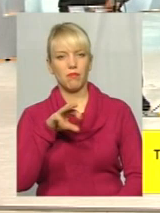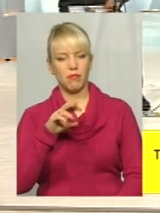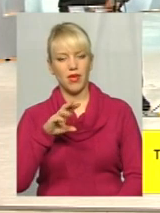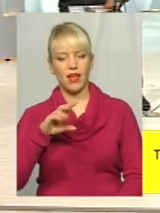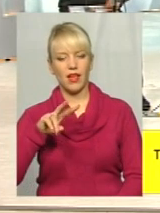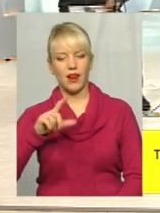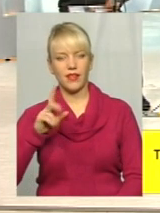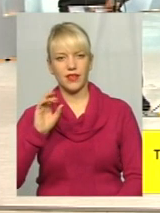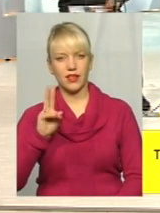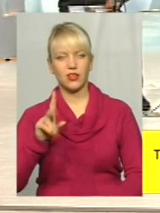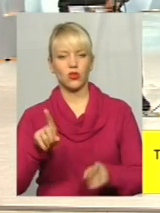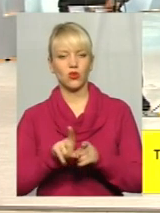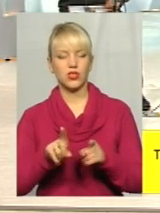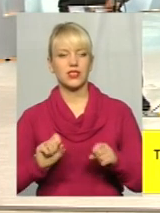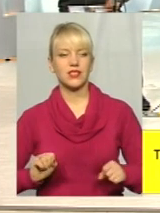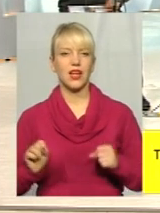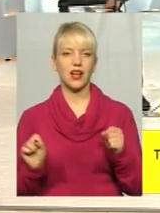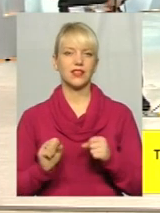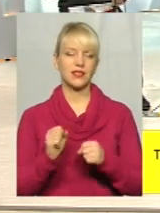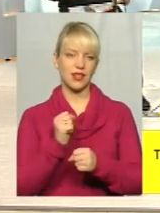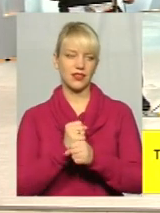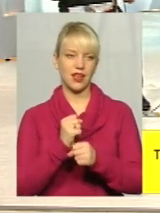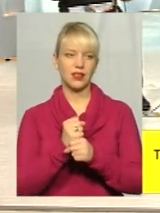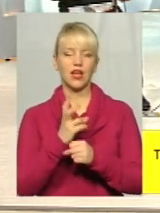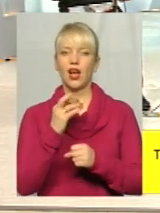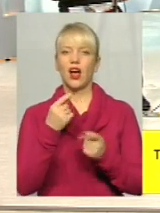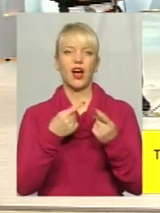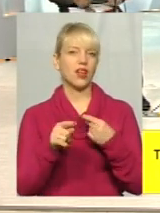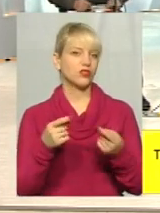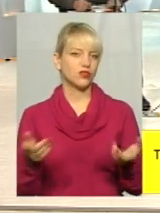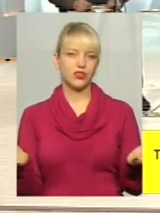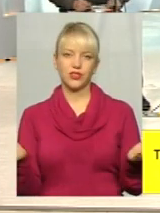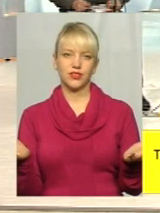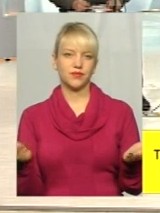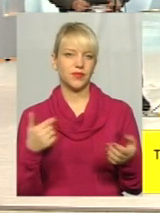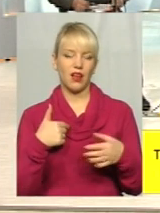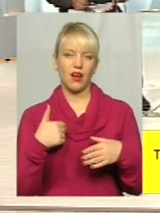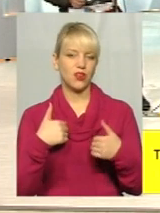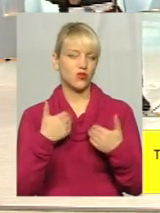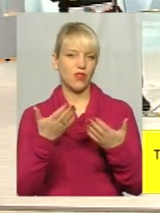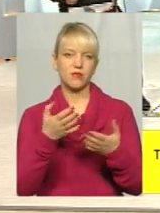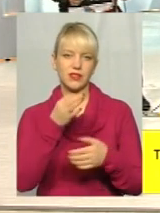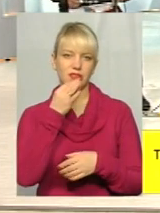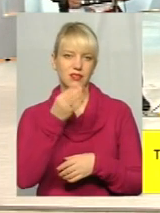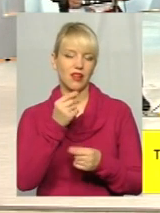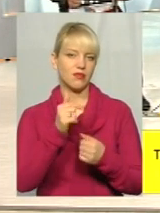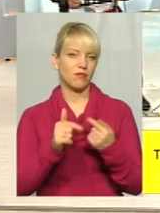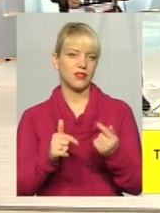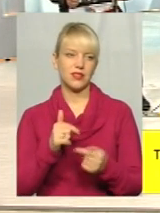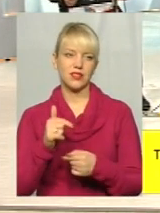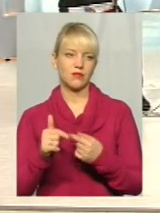теж пытався робити і багато. а всі остальні, я просто хочу сказати, бізнесмени.